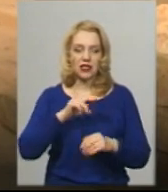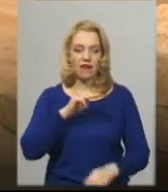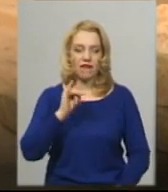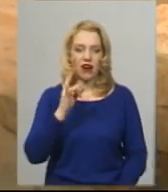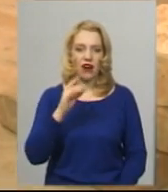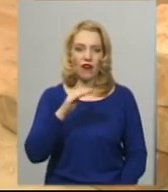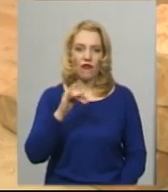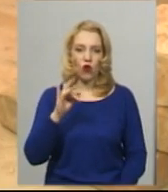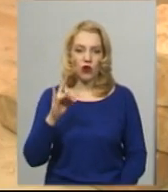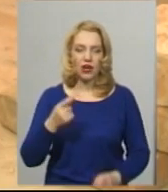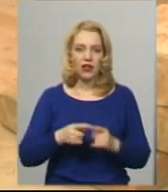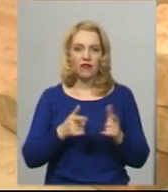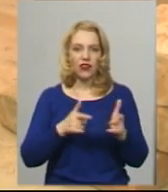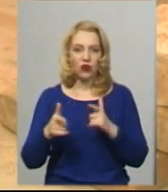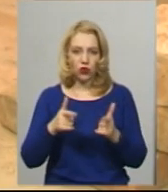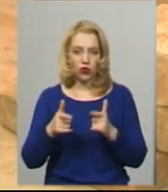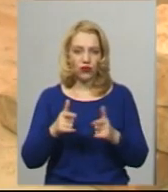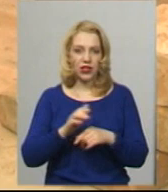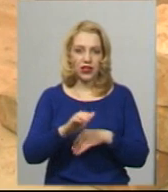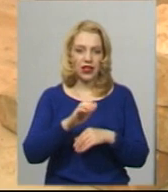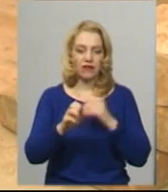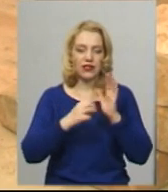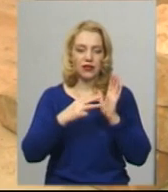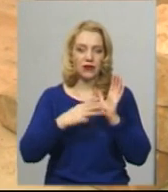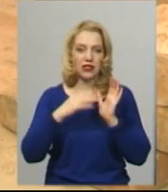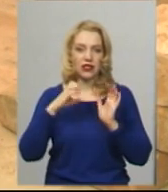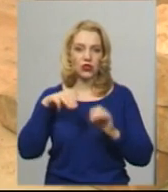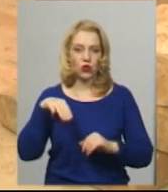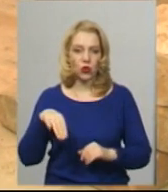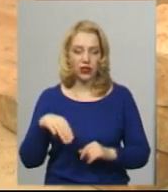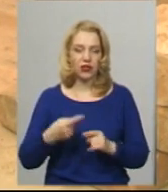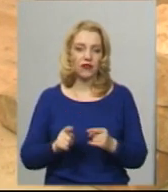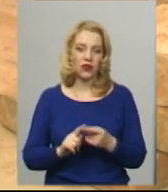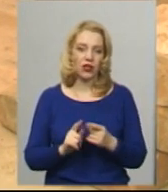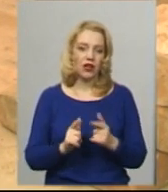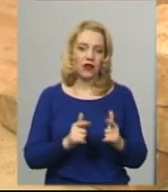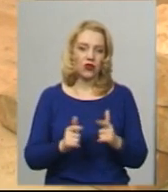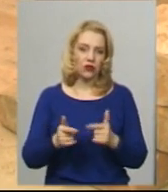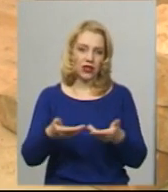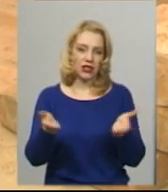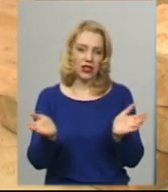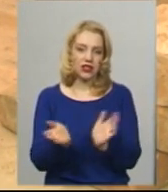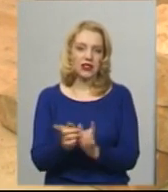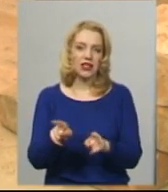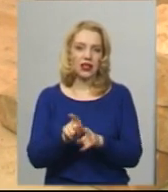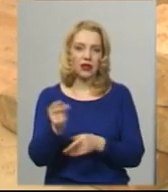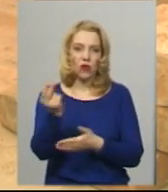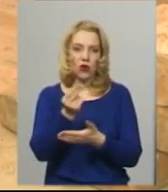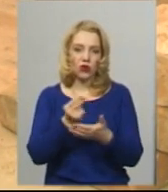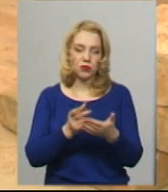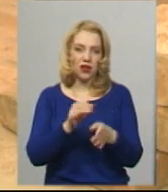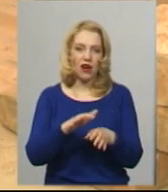виготовлення 18 століття, перша половина 18 століття. Виготовлялися такі тарілки з таким розписом на